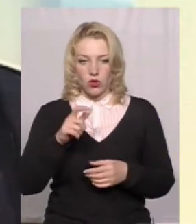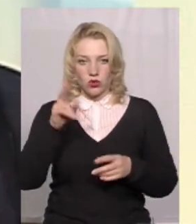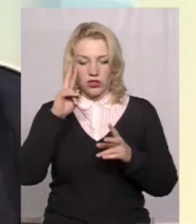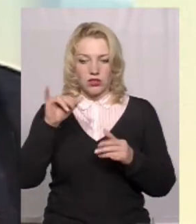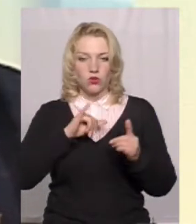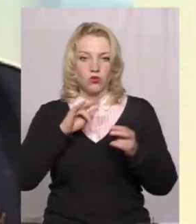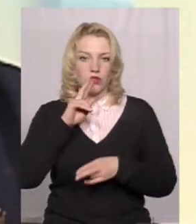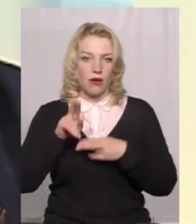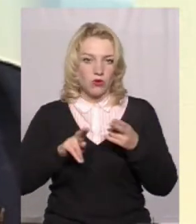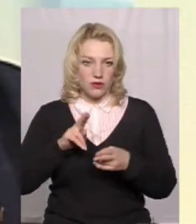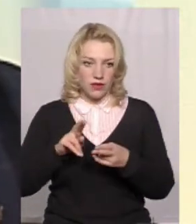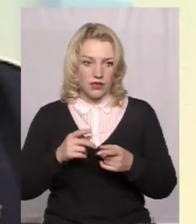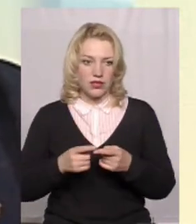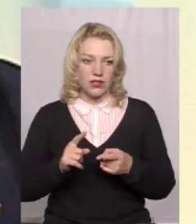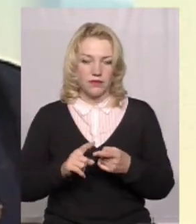куди подаватися.